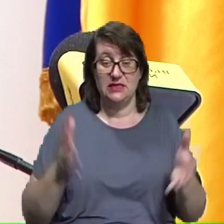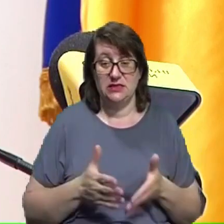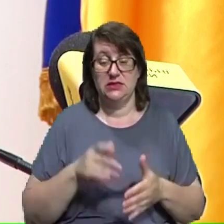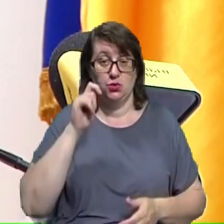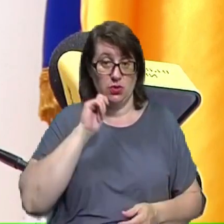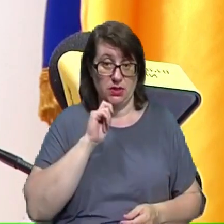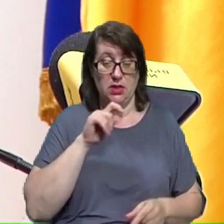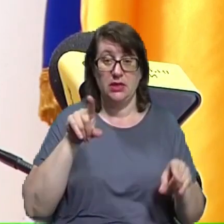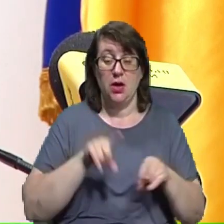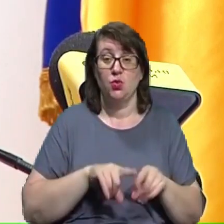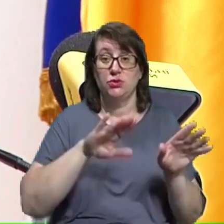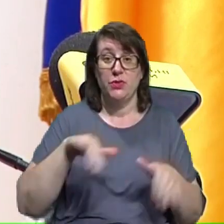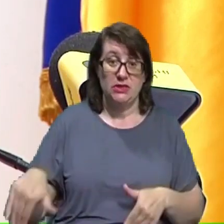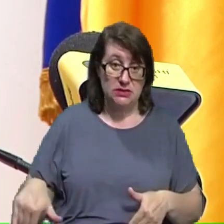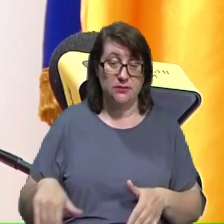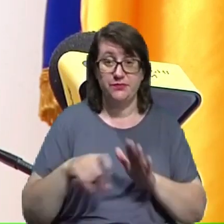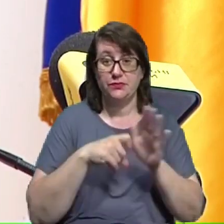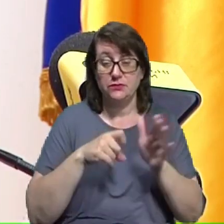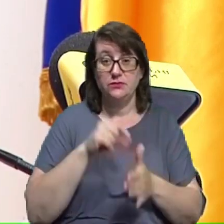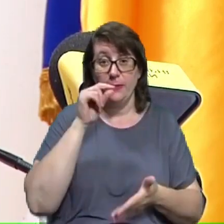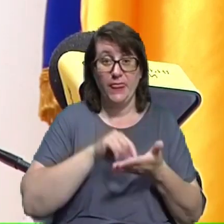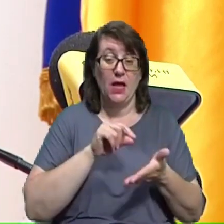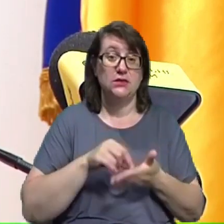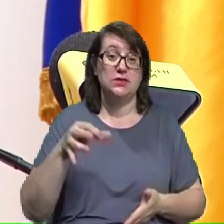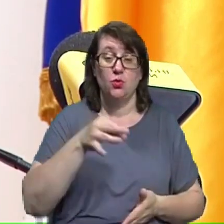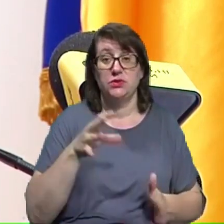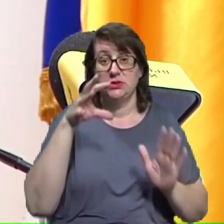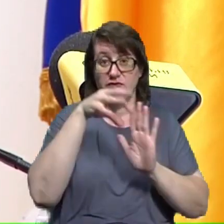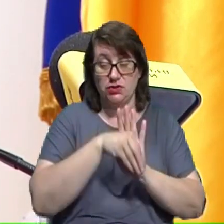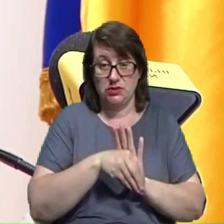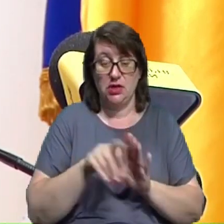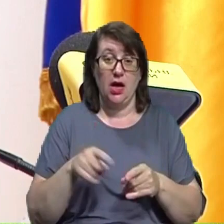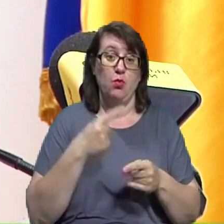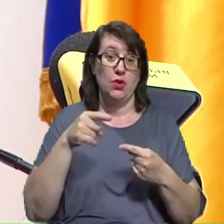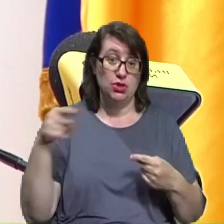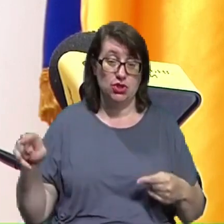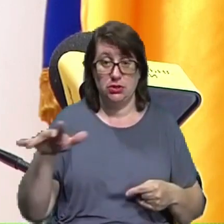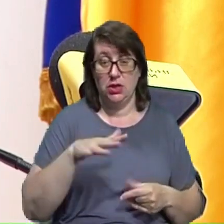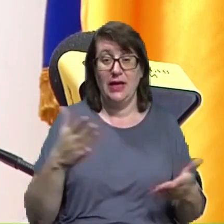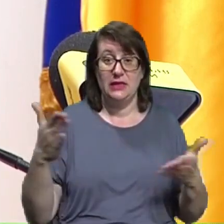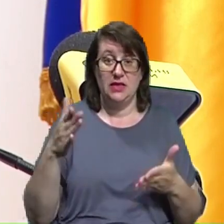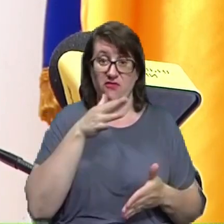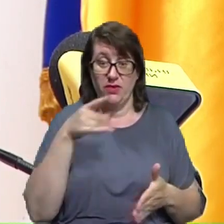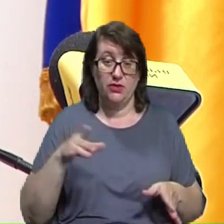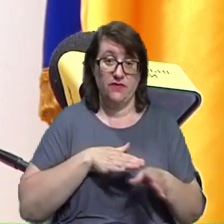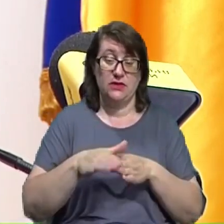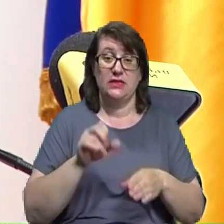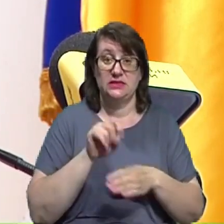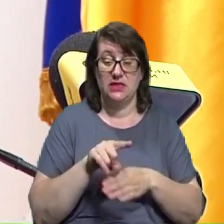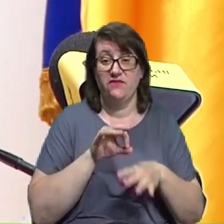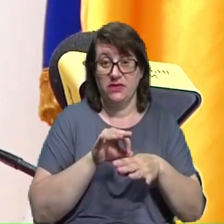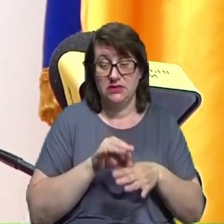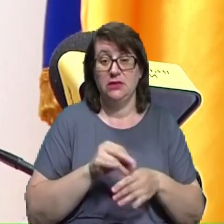після Донецької і Луганської області вносити або інших територій, де в період виконання цих завдань велися і ведуться